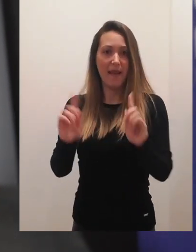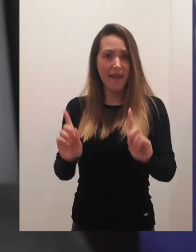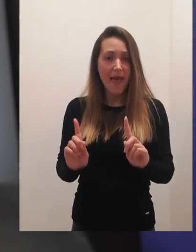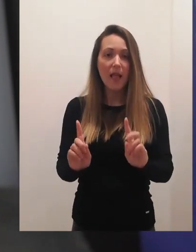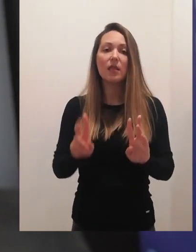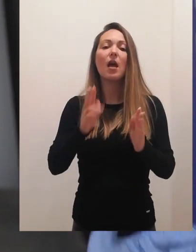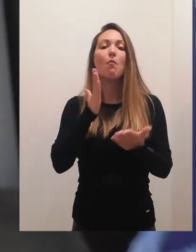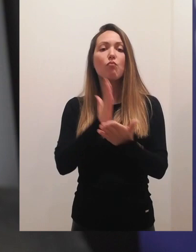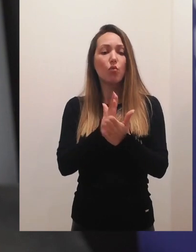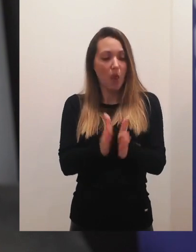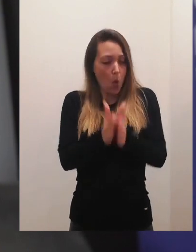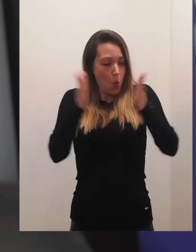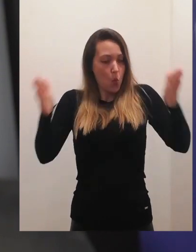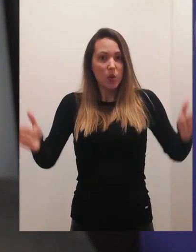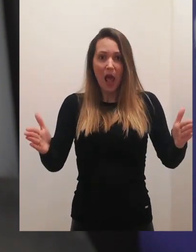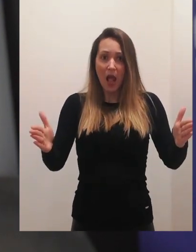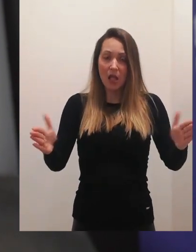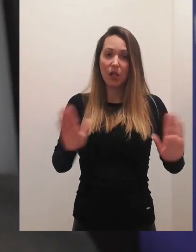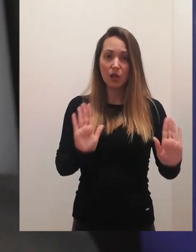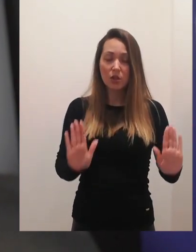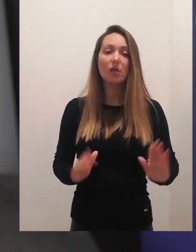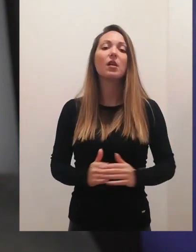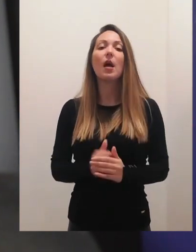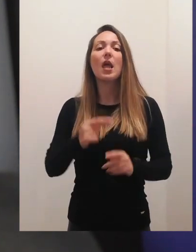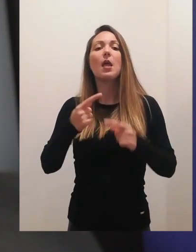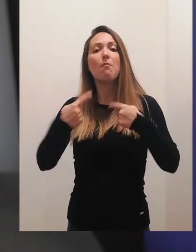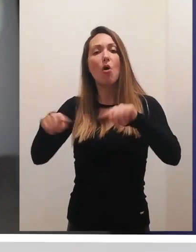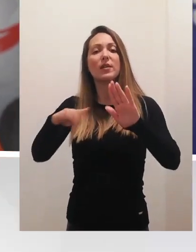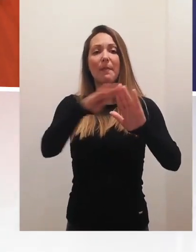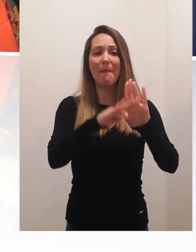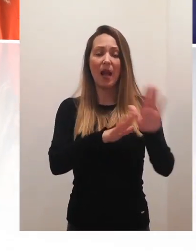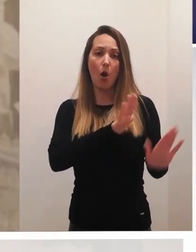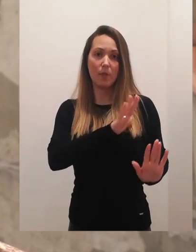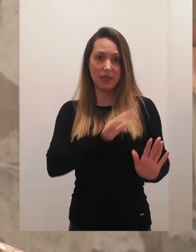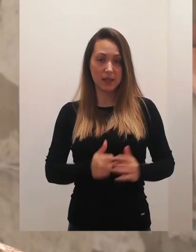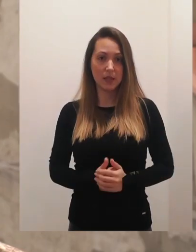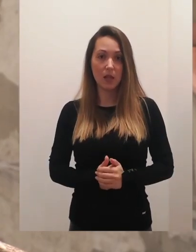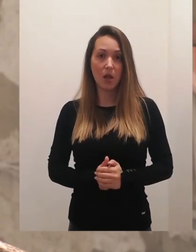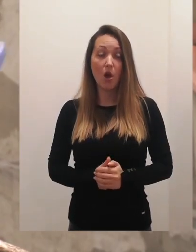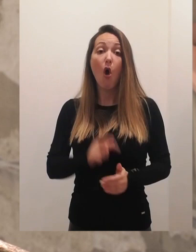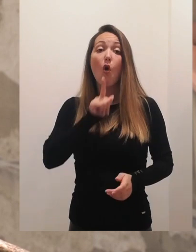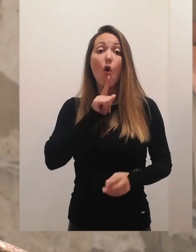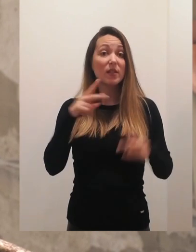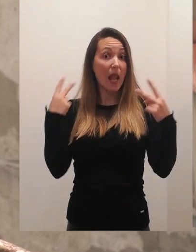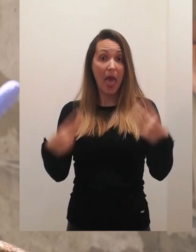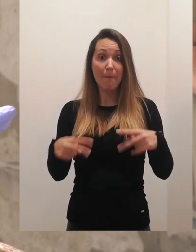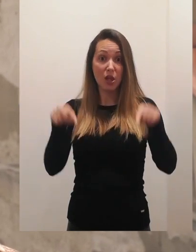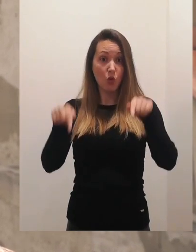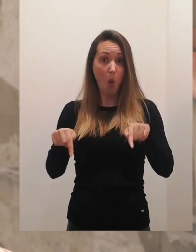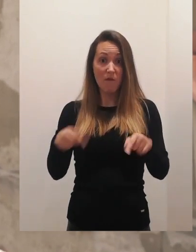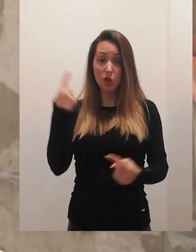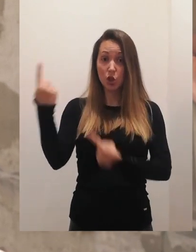da bi se očuvala takvu udaljenost pacijenata i posebne mere, naravno, opreza. Rolniku se ne plaše u ovakvoj situaciji,